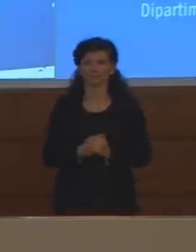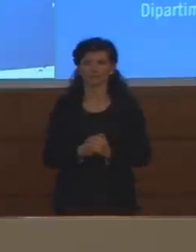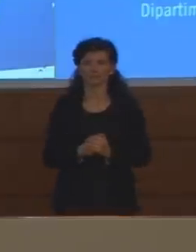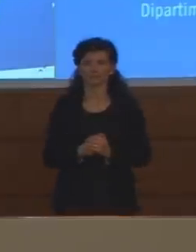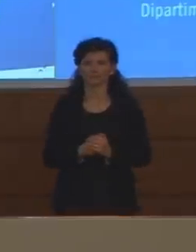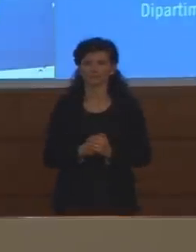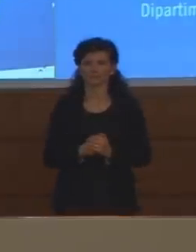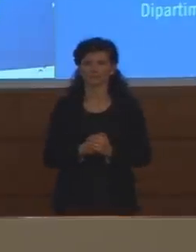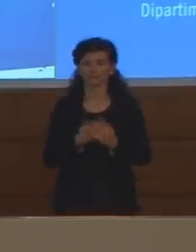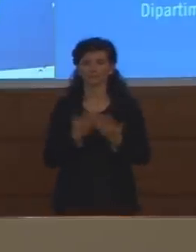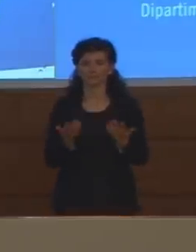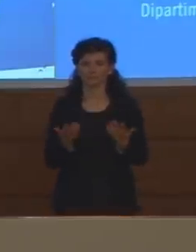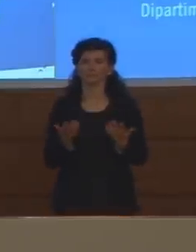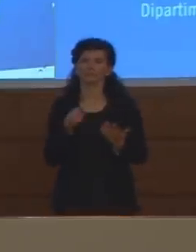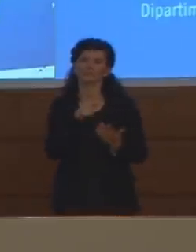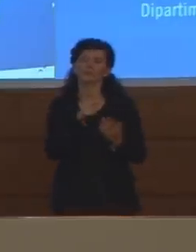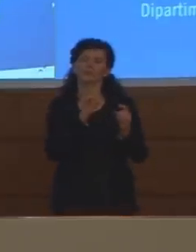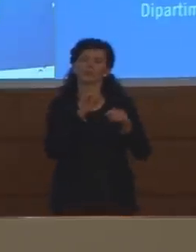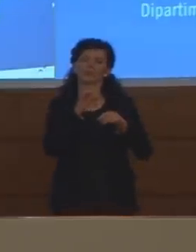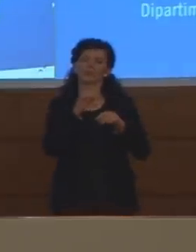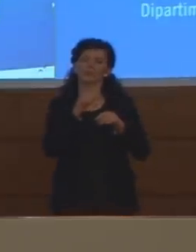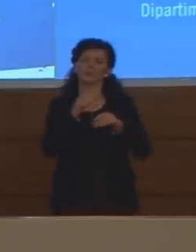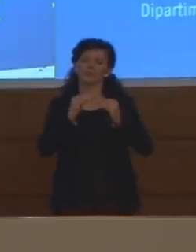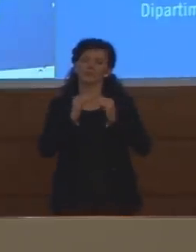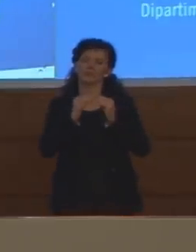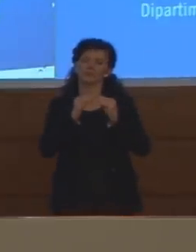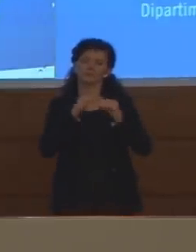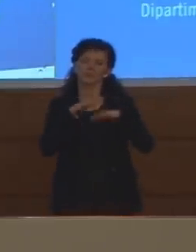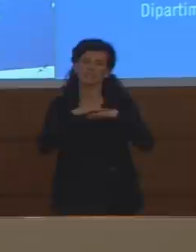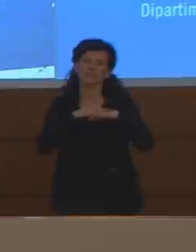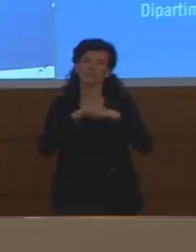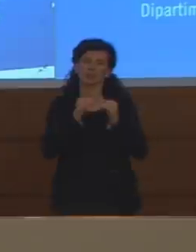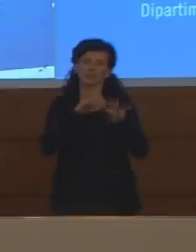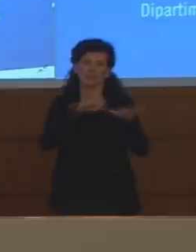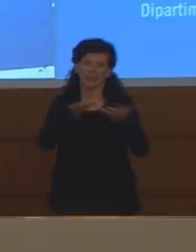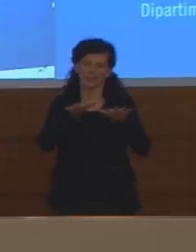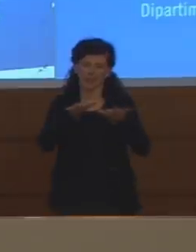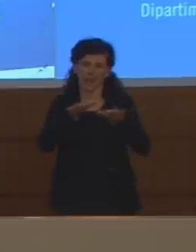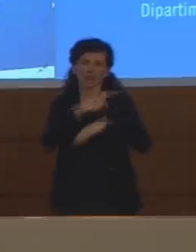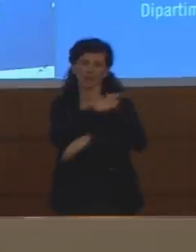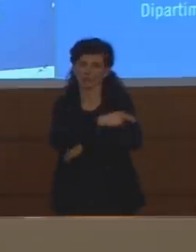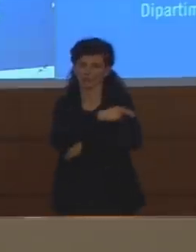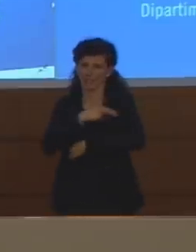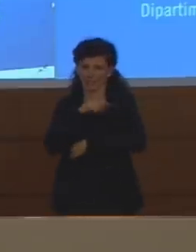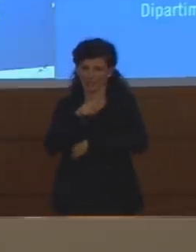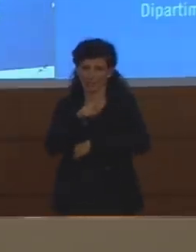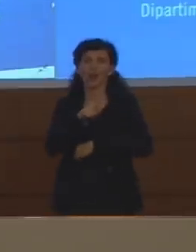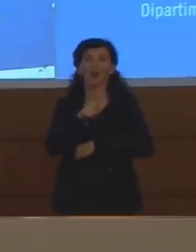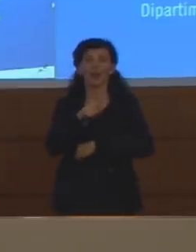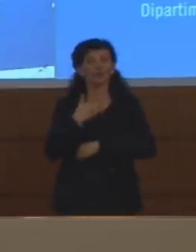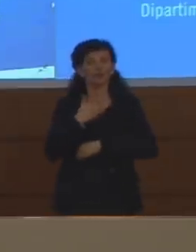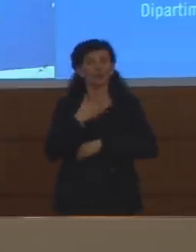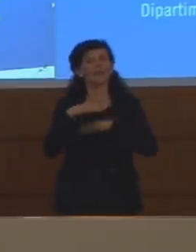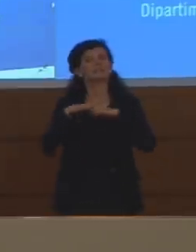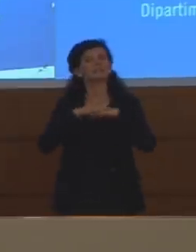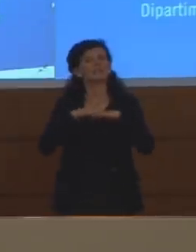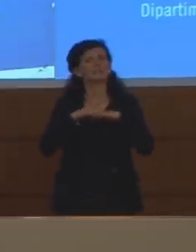diverse caratteristiche di un servizio sanitario nazionale. In particolare, i servizi di prevenzione